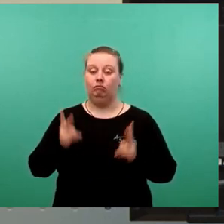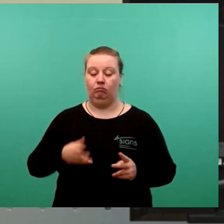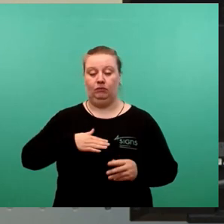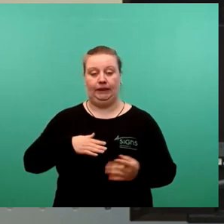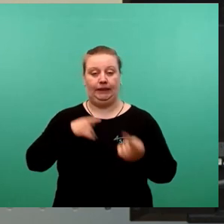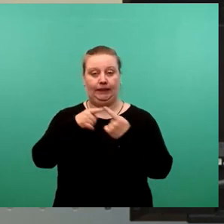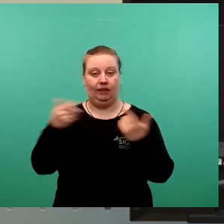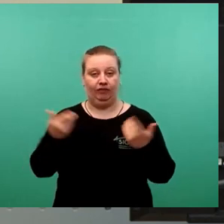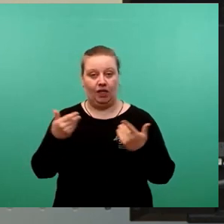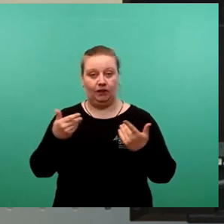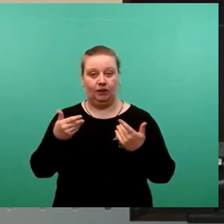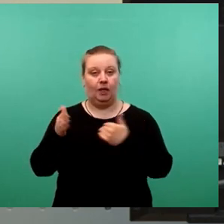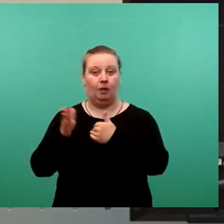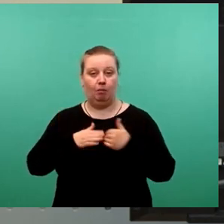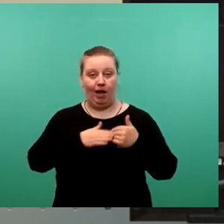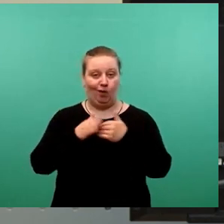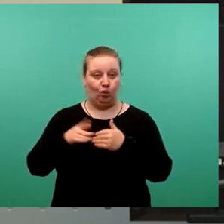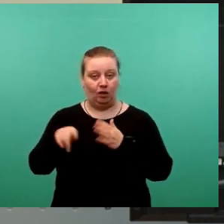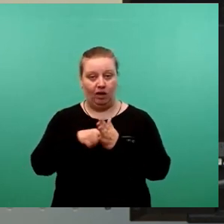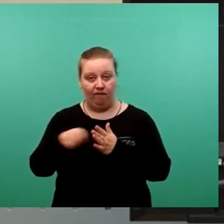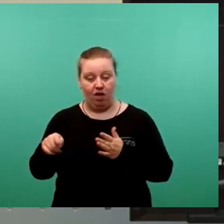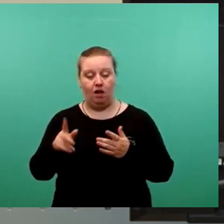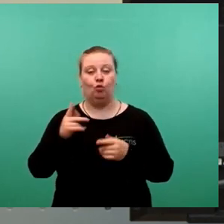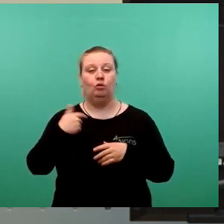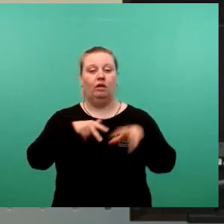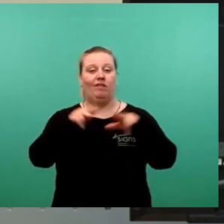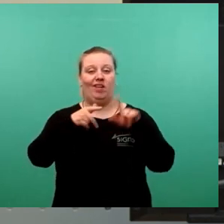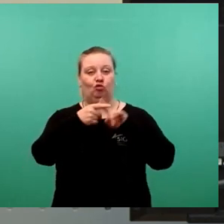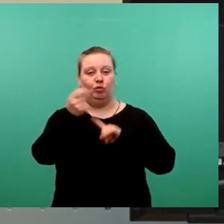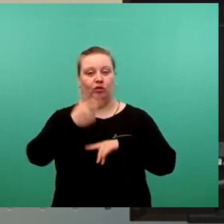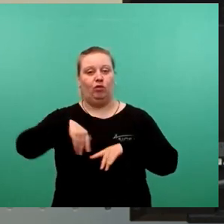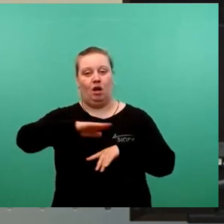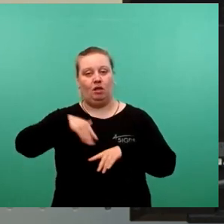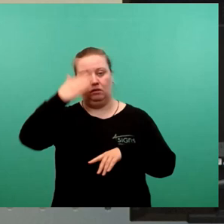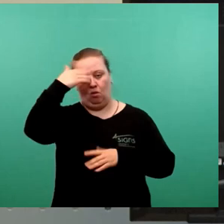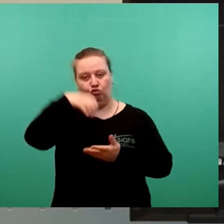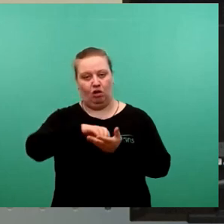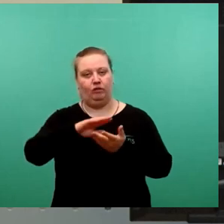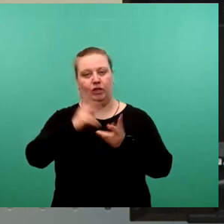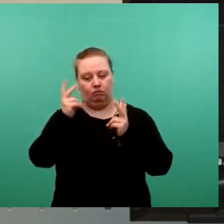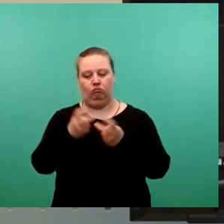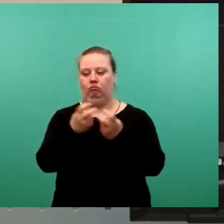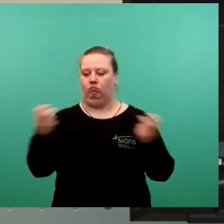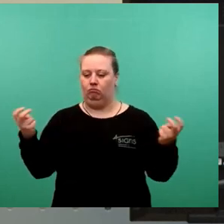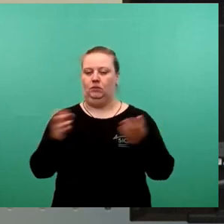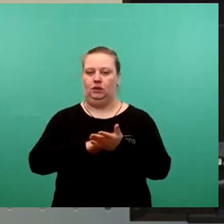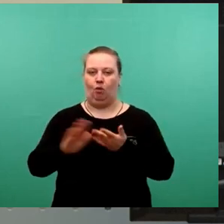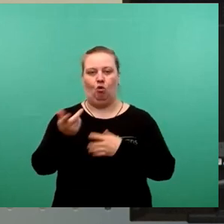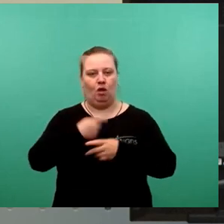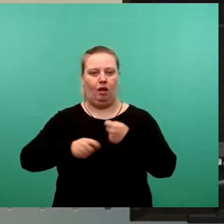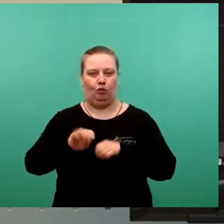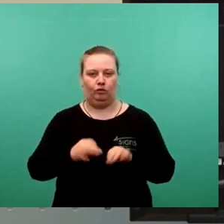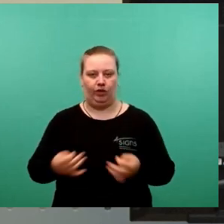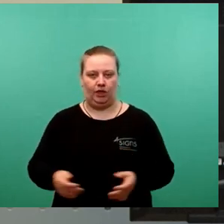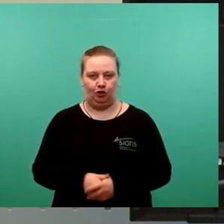Beigeordnete zu wählen und die Verwaltungsspitze der Landeshauptstadt Dresden wieder so aufzustellen, dass sie handlungsfähig ist.